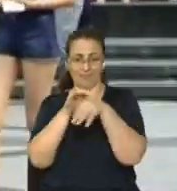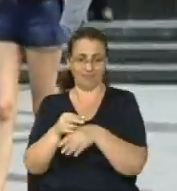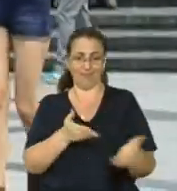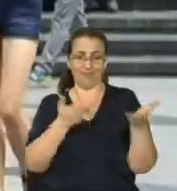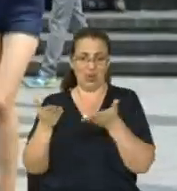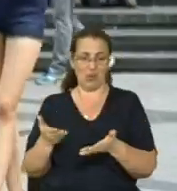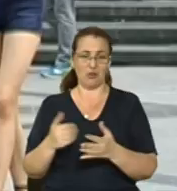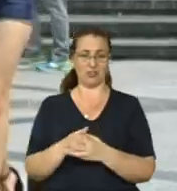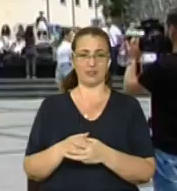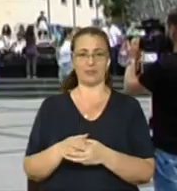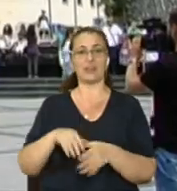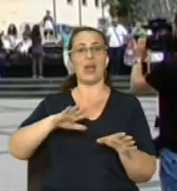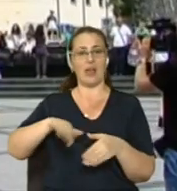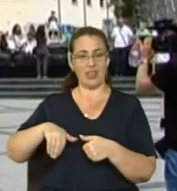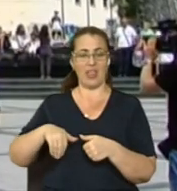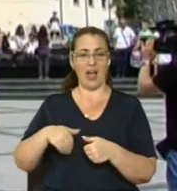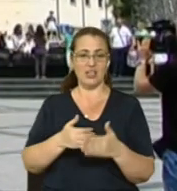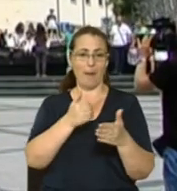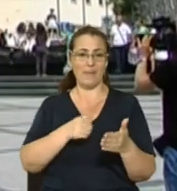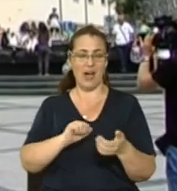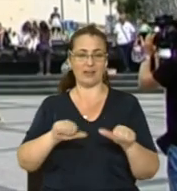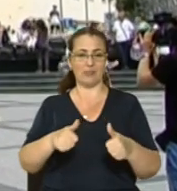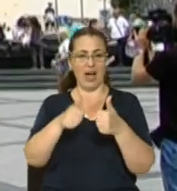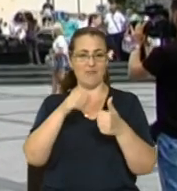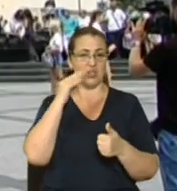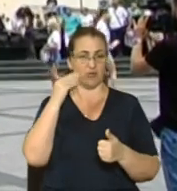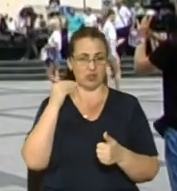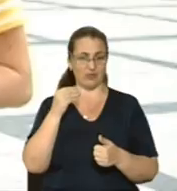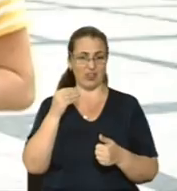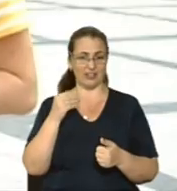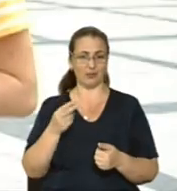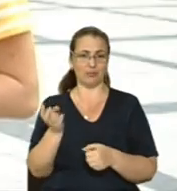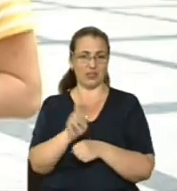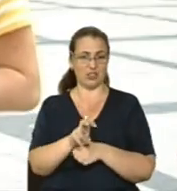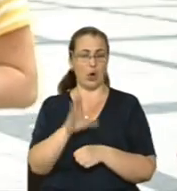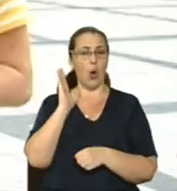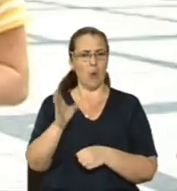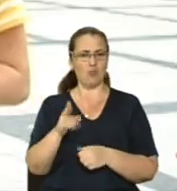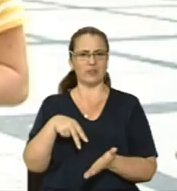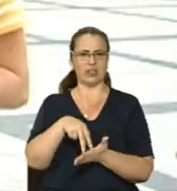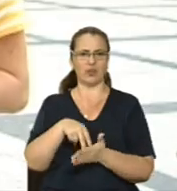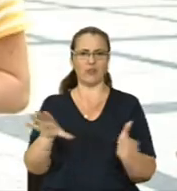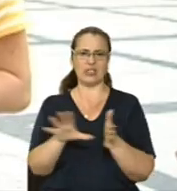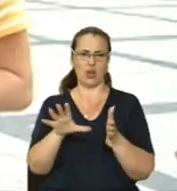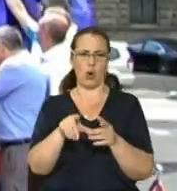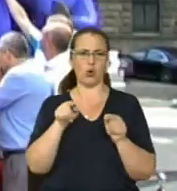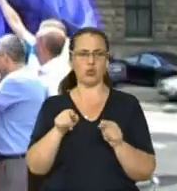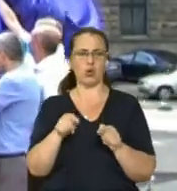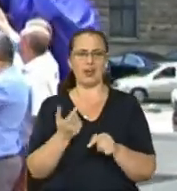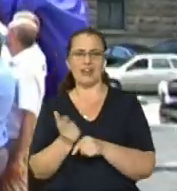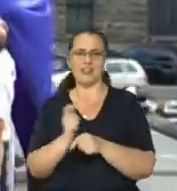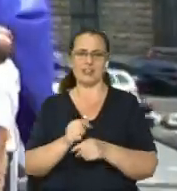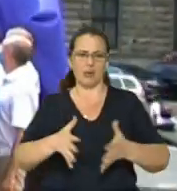ватерполісти приходять сюди на площу перед пам'ятником Тарасу Шевченку. Тут будуть встановлювати рекорд ось цього найбільшого ватерпольного м'яча.